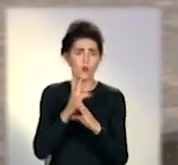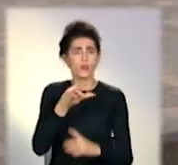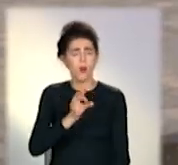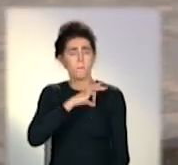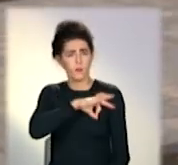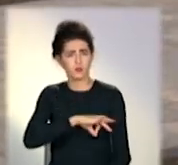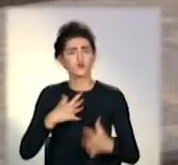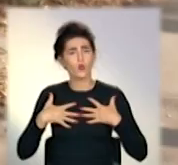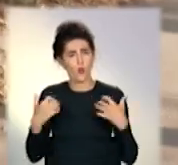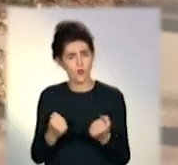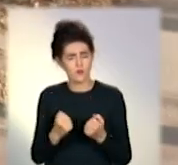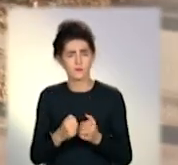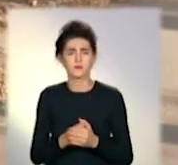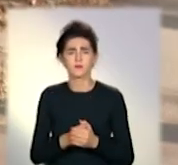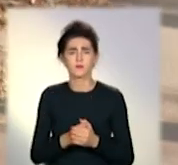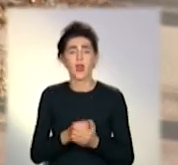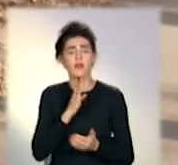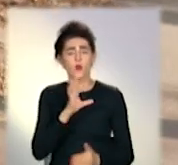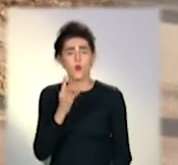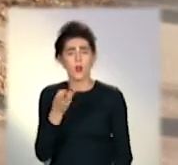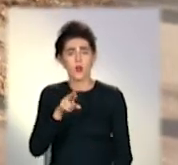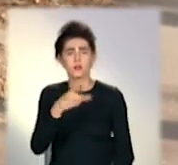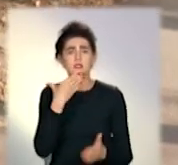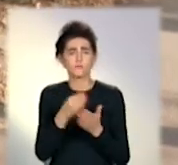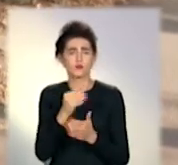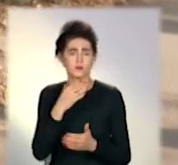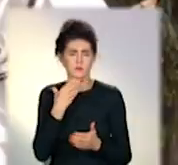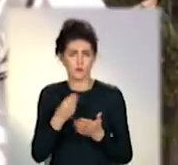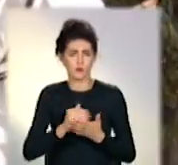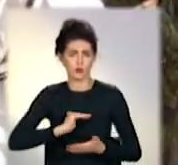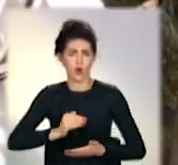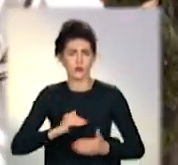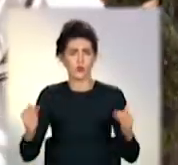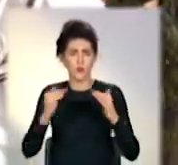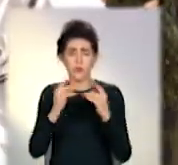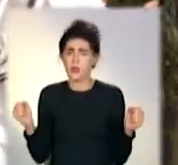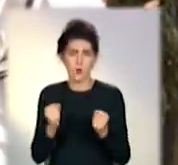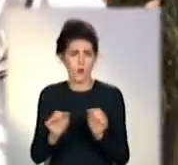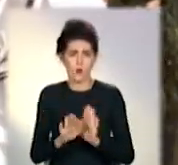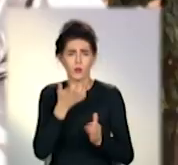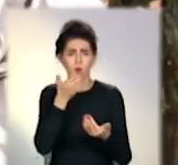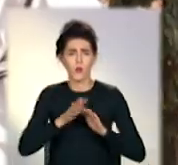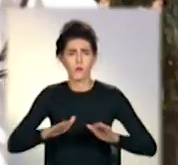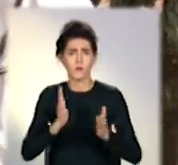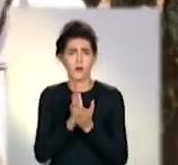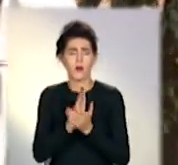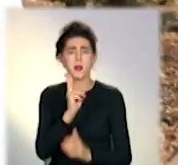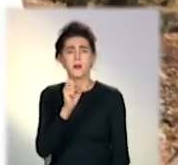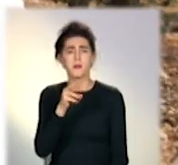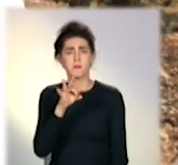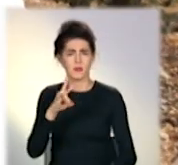здоров'я, між прочим. А ось Ольга живе у приватному секторі. Вдома не мерзне, оселю обігрівають каміном.